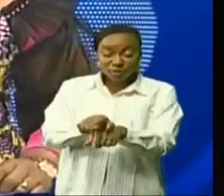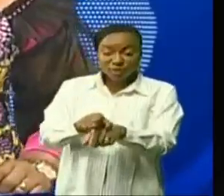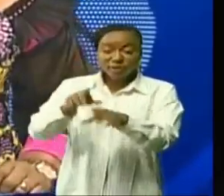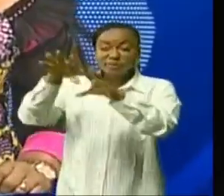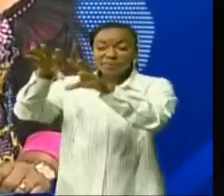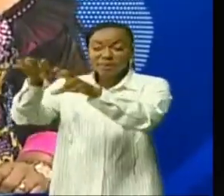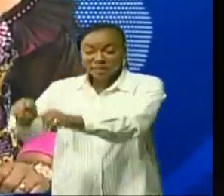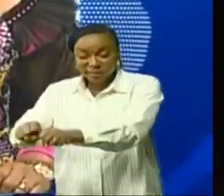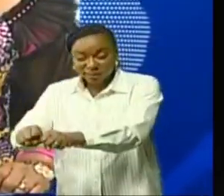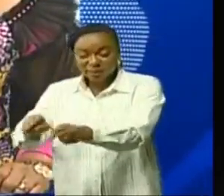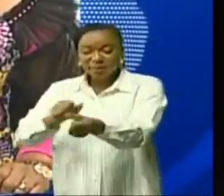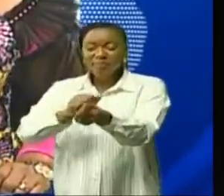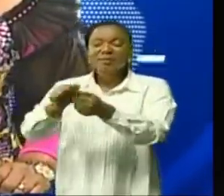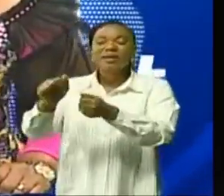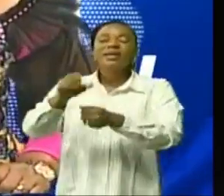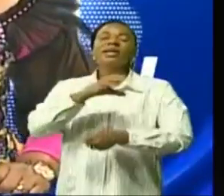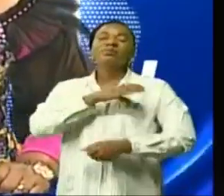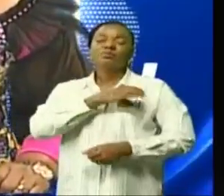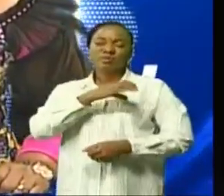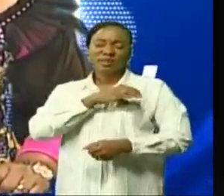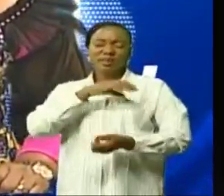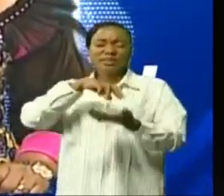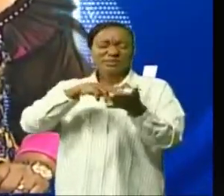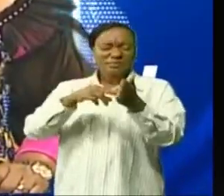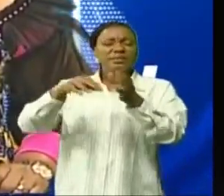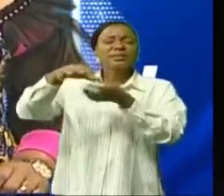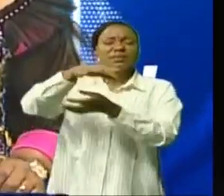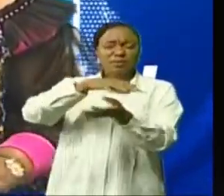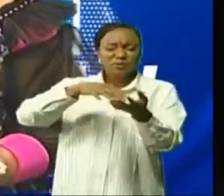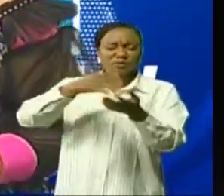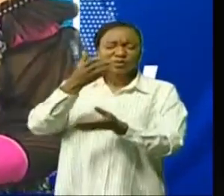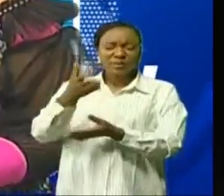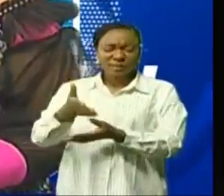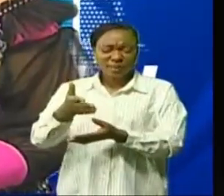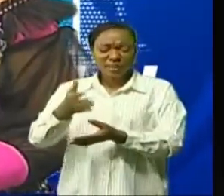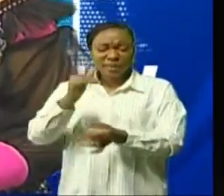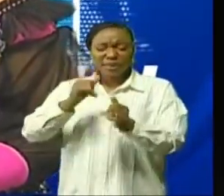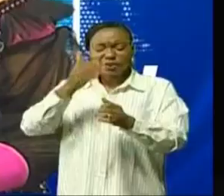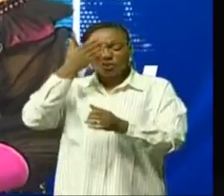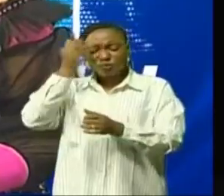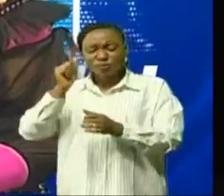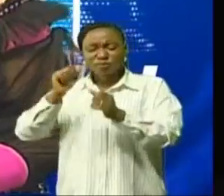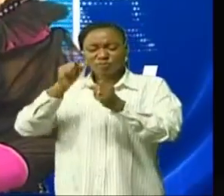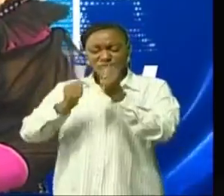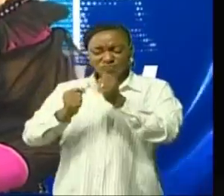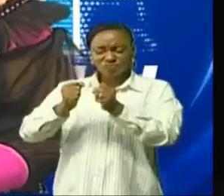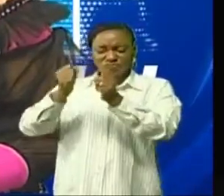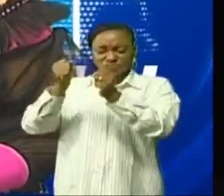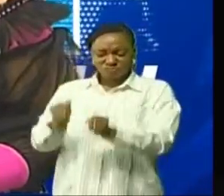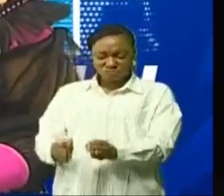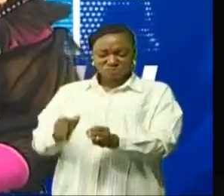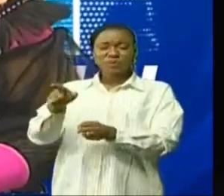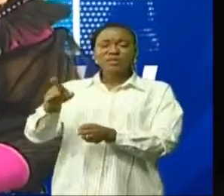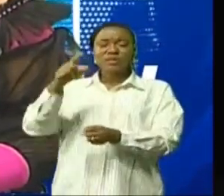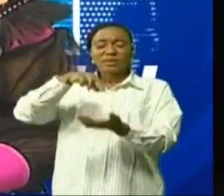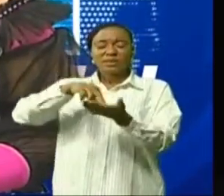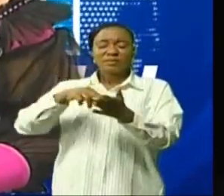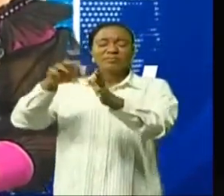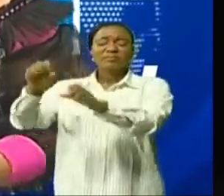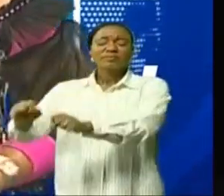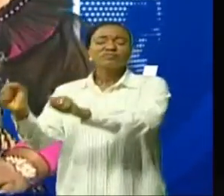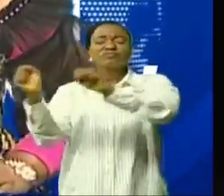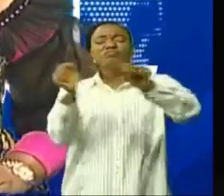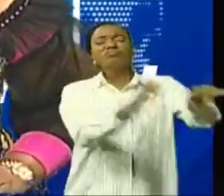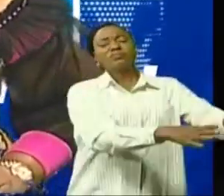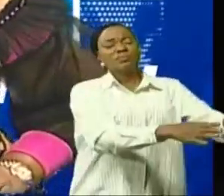à un désordre de la police nationale congolaise qui ramasse n'importe quel véhicule sur la route et pour mettre fin à ces deux